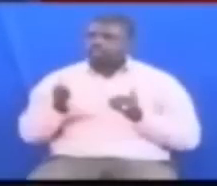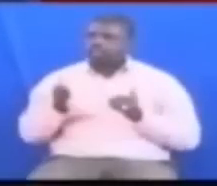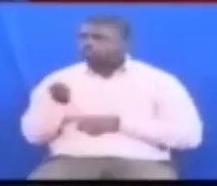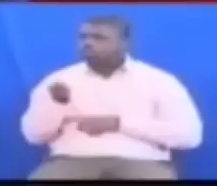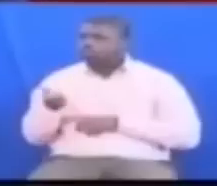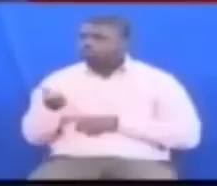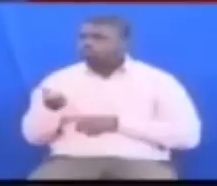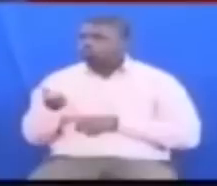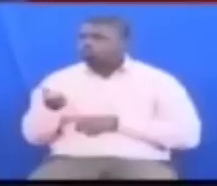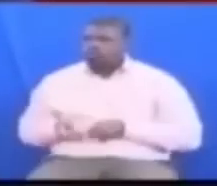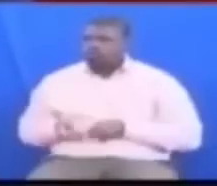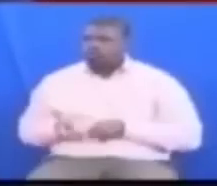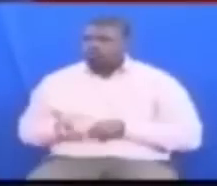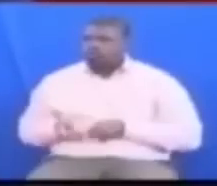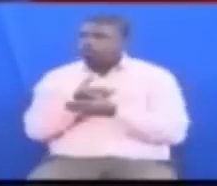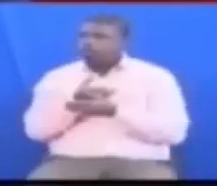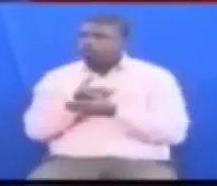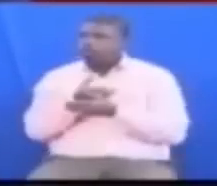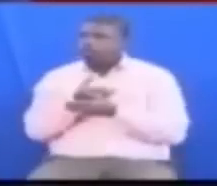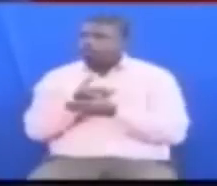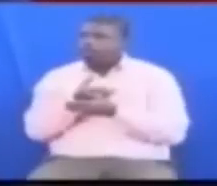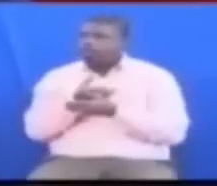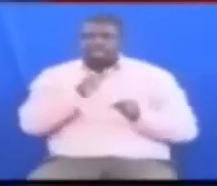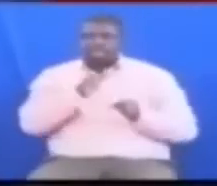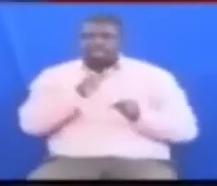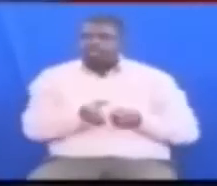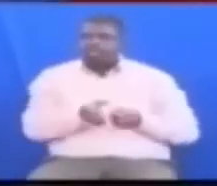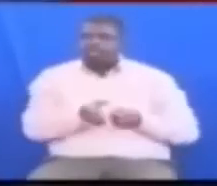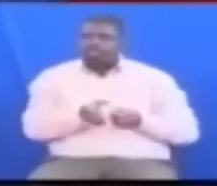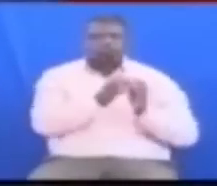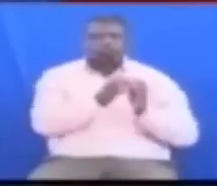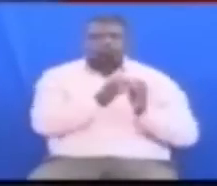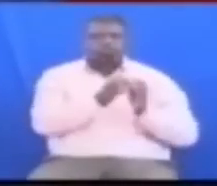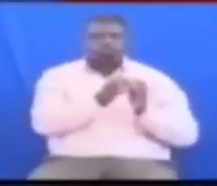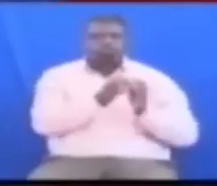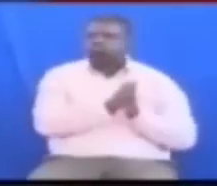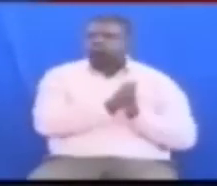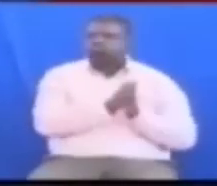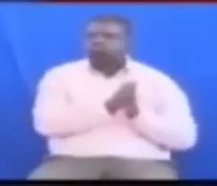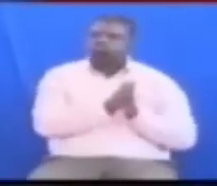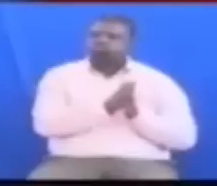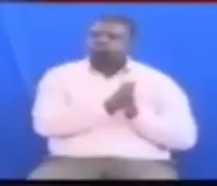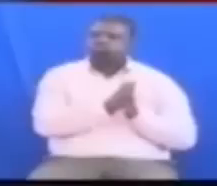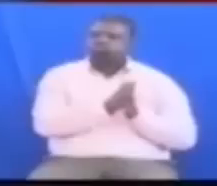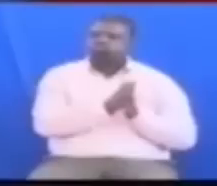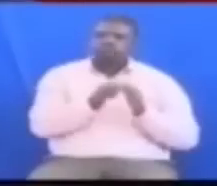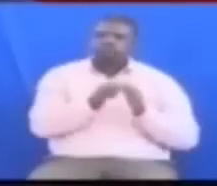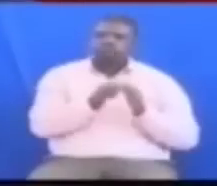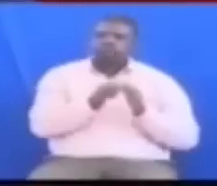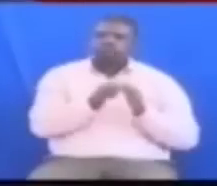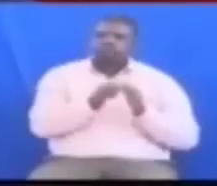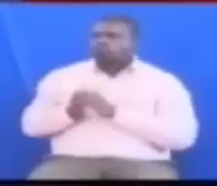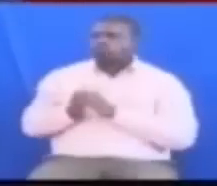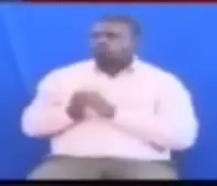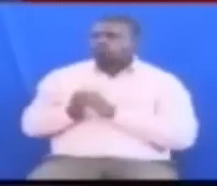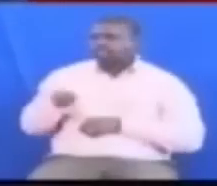alichopewa Basi hata kipewa kingi ya wezi kushukuru Mweshima mwenye kiti naomba kwa thati kabisa Mishukuru wizara hii